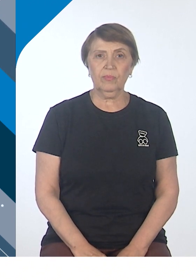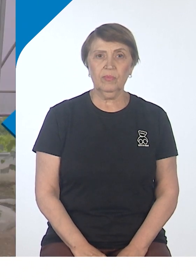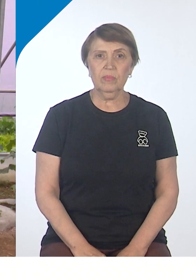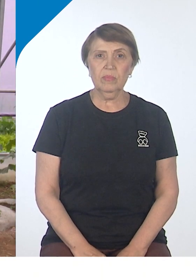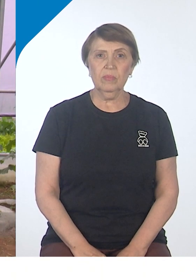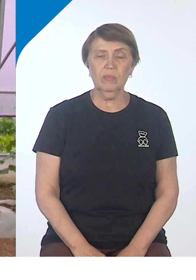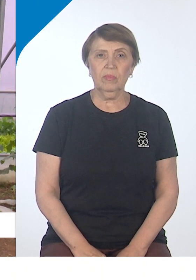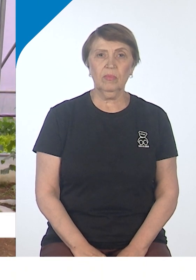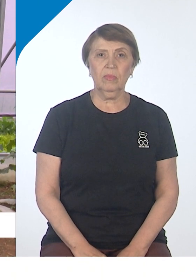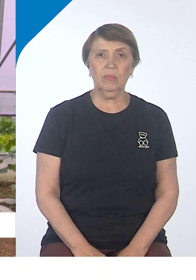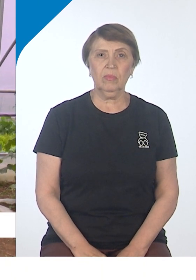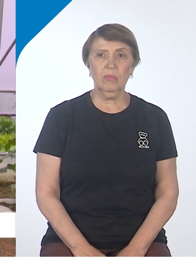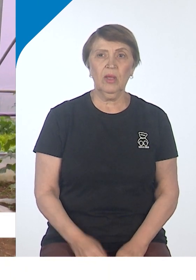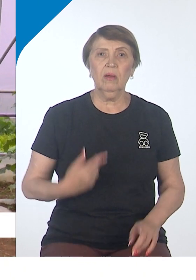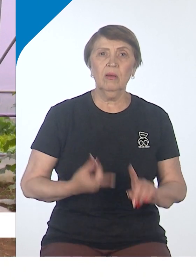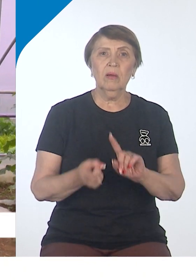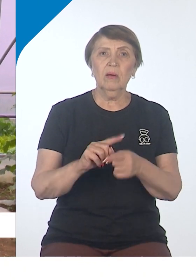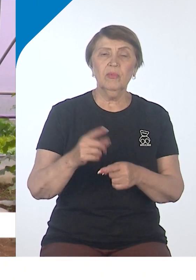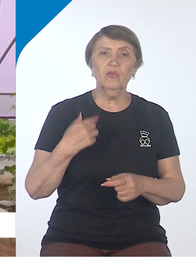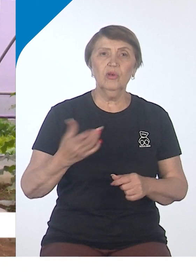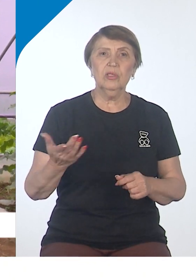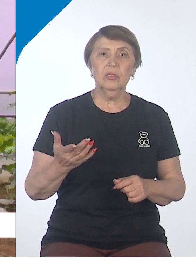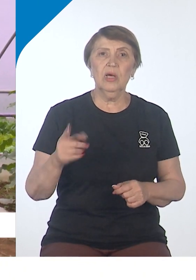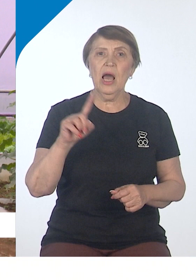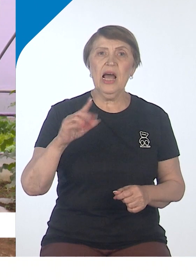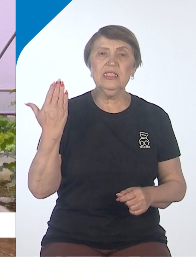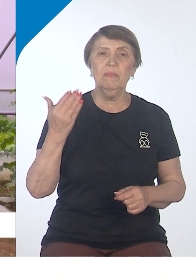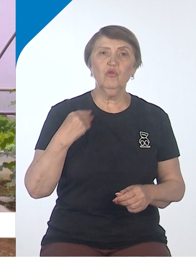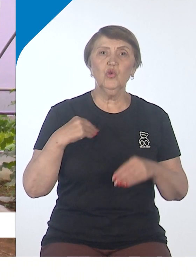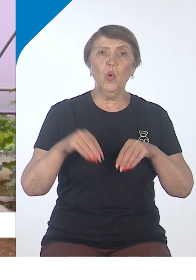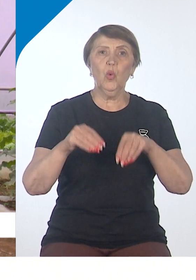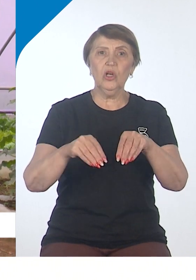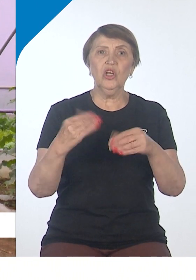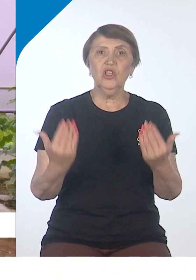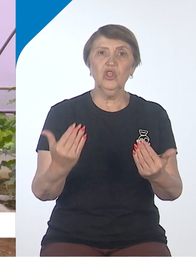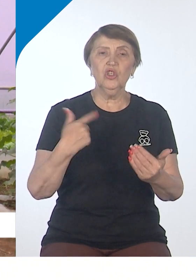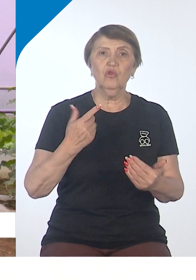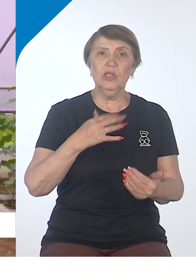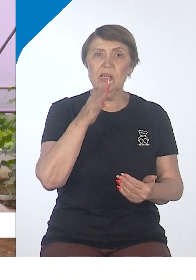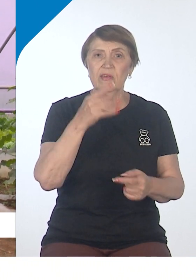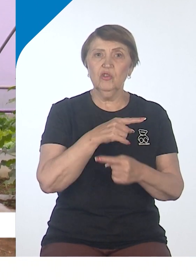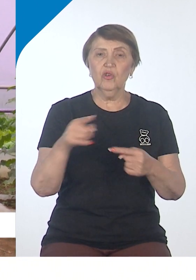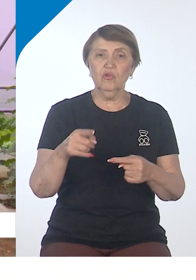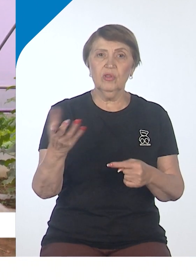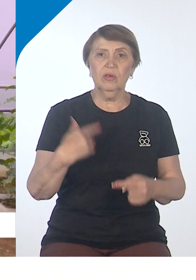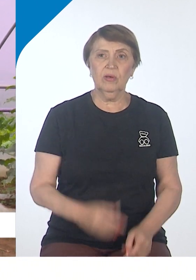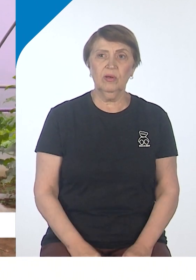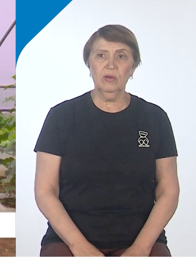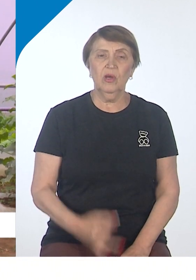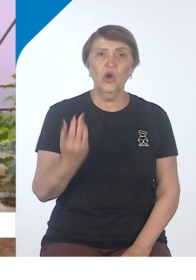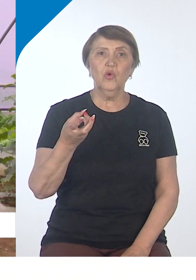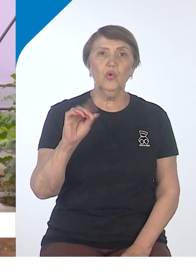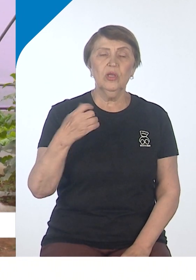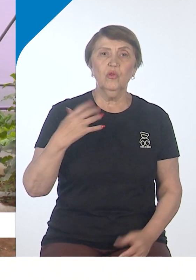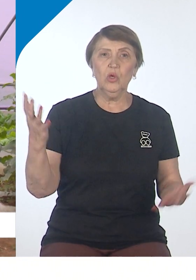Аномальные весенние холода на западе России ставят под угрозу урожая нынешнего сезона. Фермеры Хабаровского края тоже не в восторге от июня.